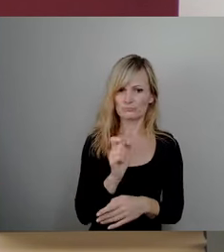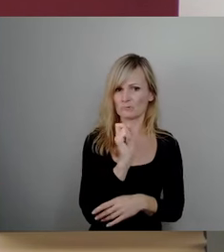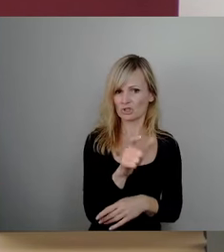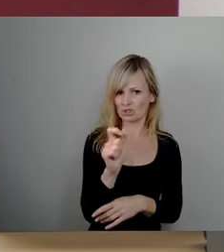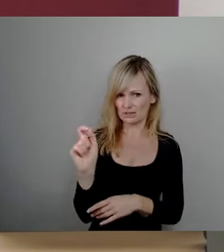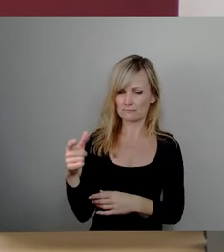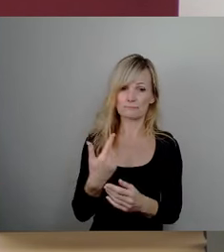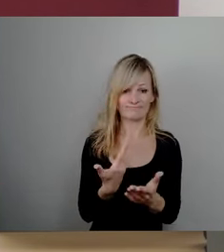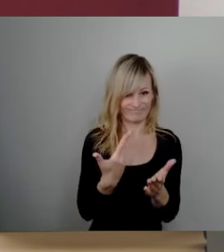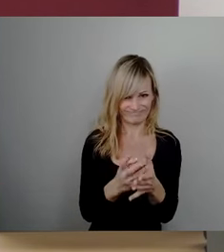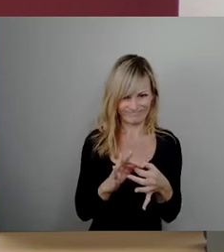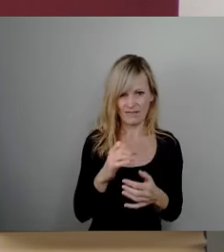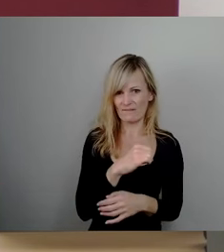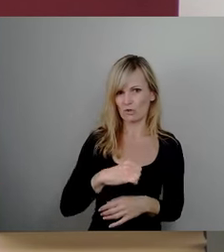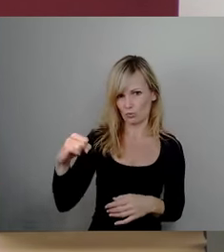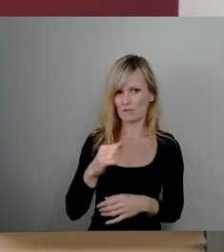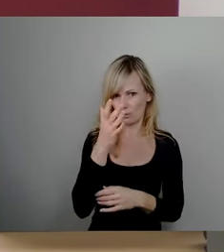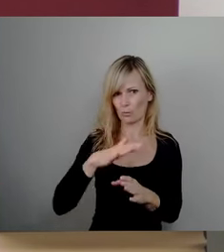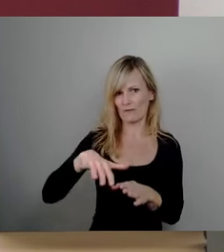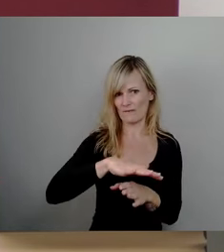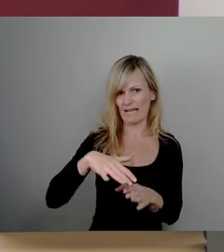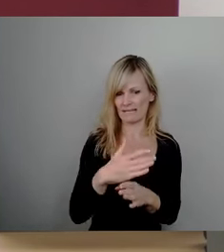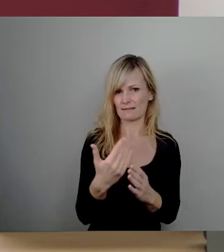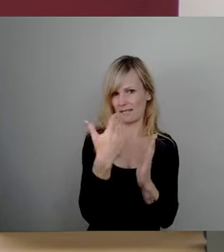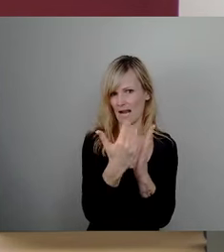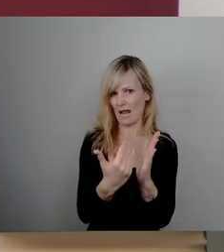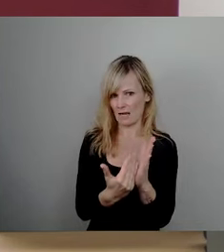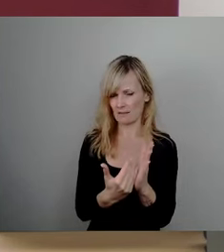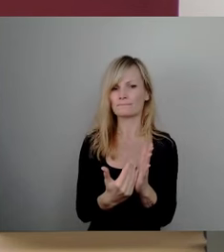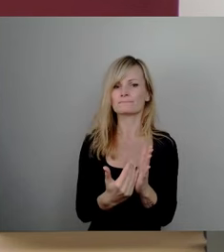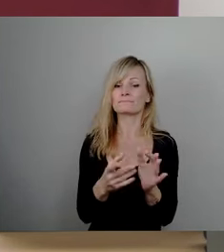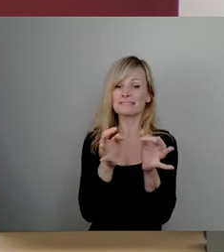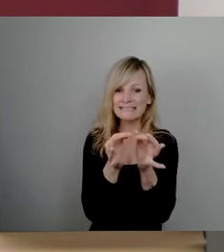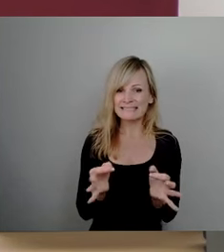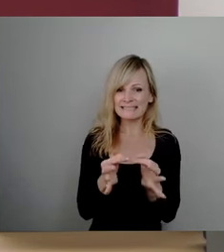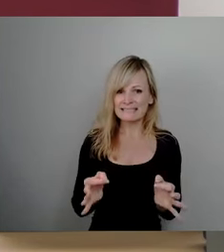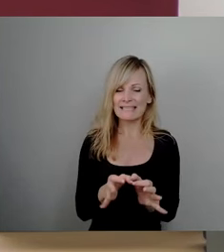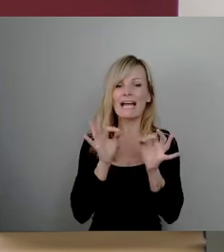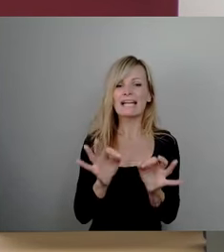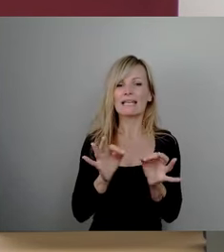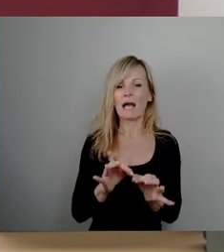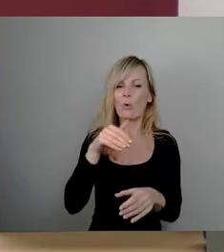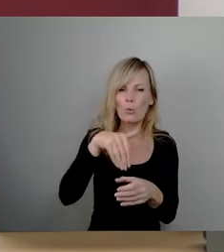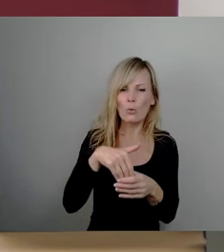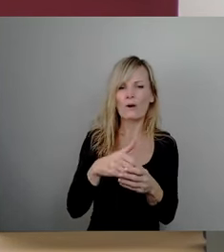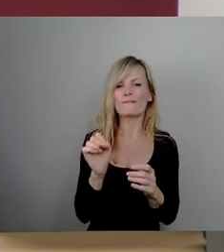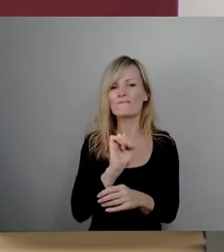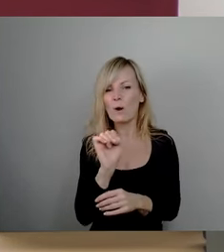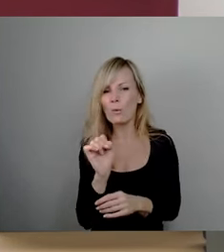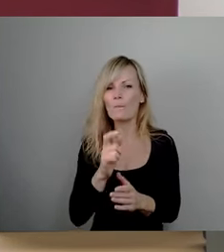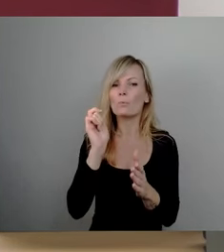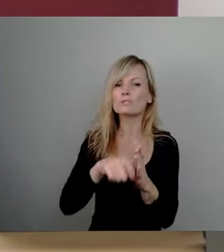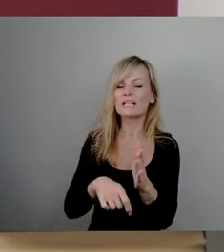Sie kriegen dann in der schriftlichen Antwort noch eine Auflistung der einzelnen Tatbestände. Ich passe das jetzt zusammen, damit es hier die Frage nicht sprengt.